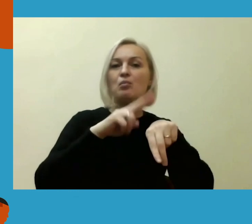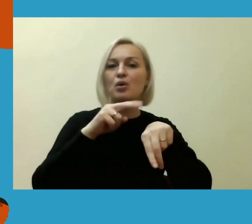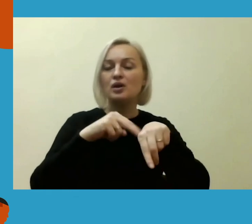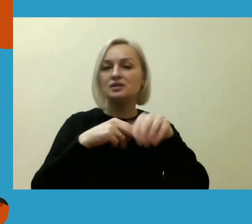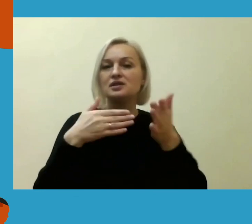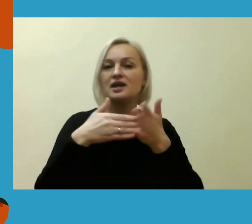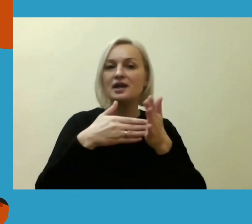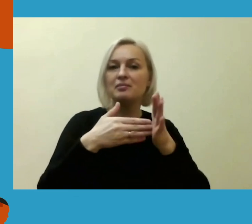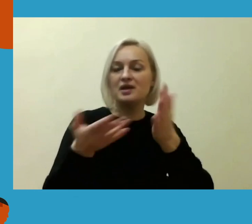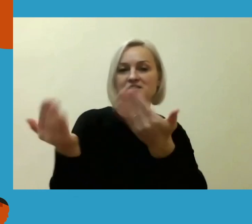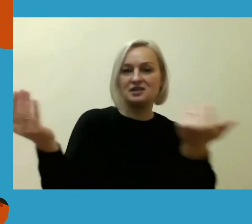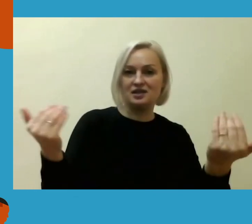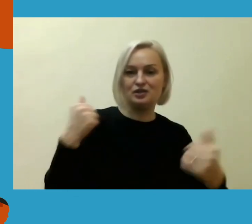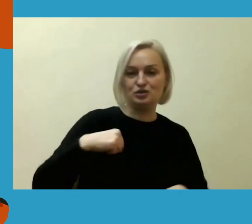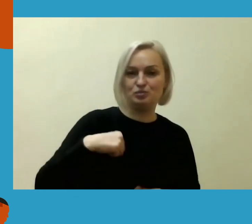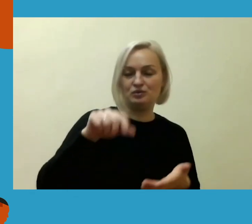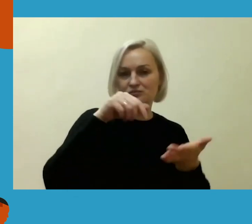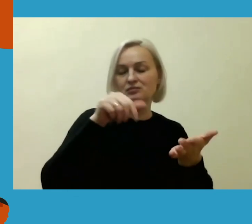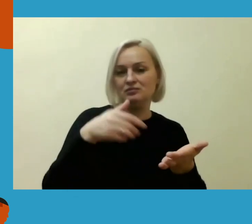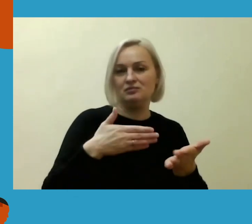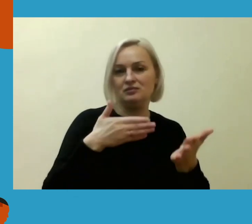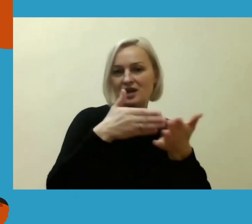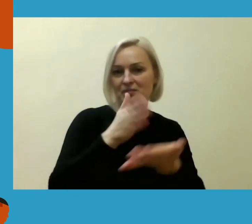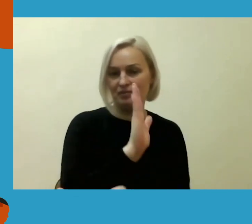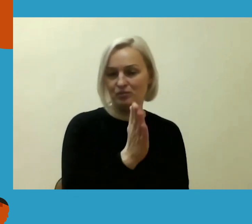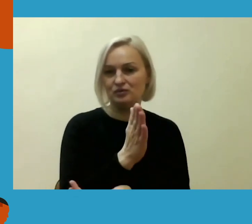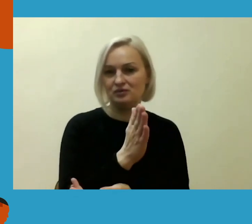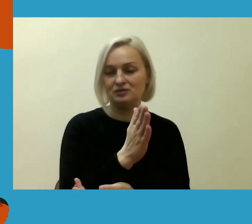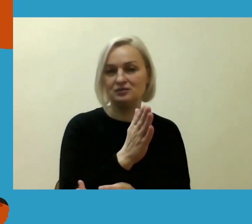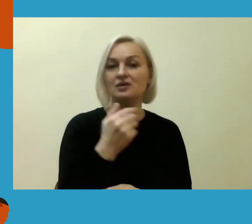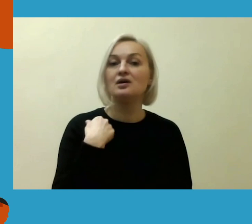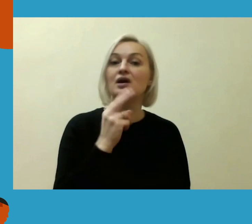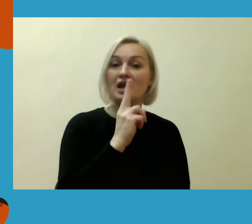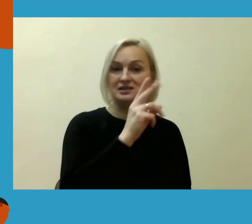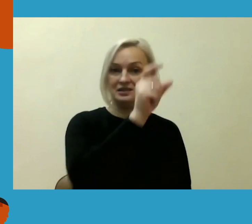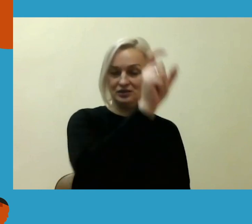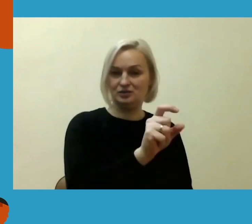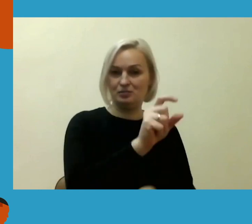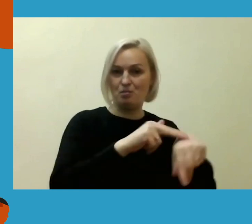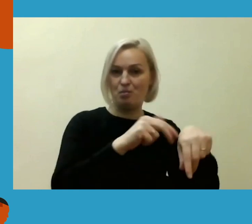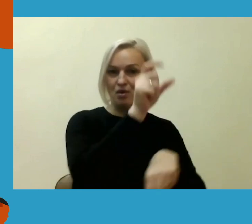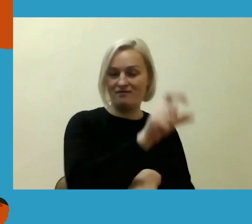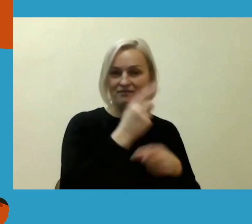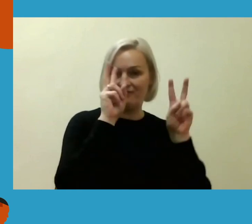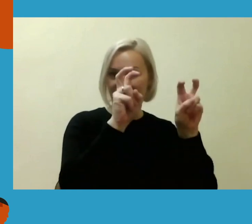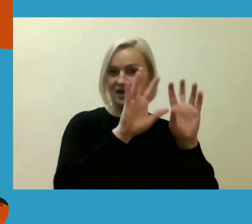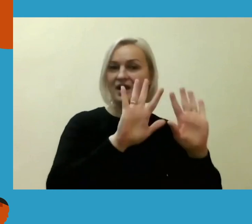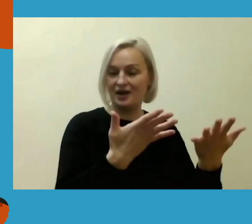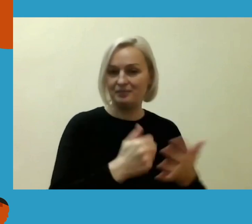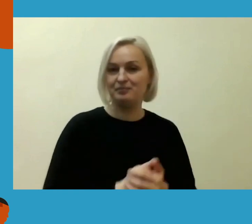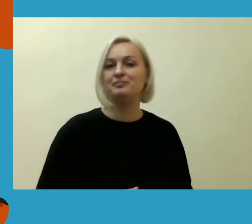pirmieji, trys atsakę į klausimus tikrai laimės prizus, o kaip pirmieji jau visas